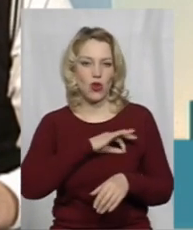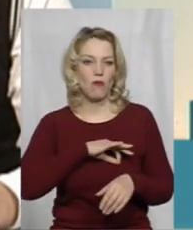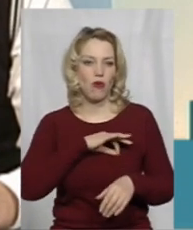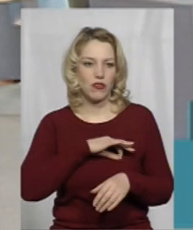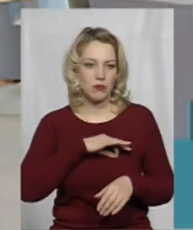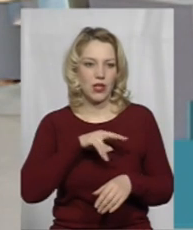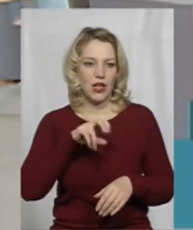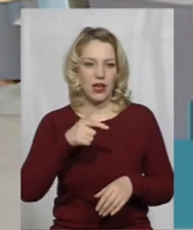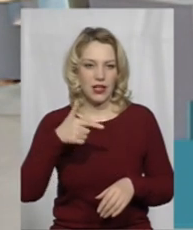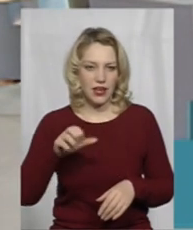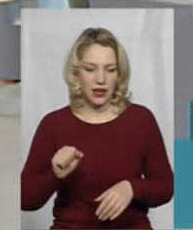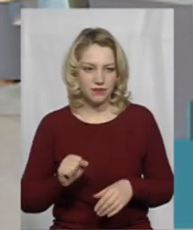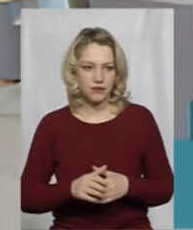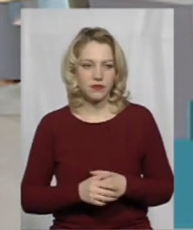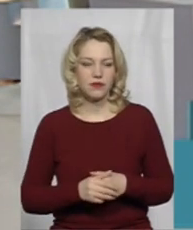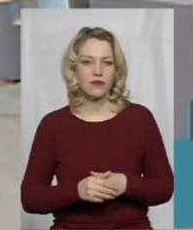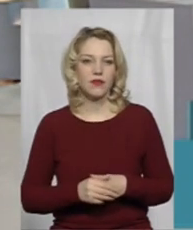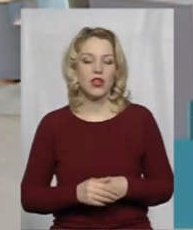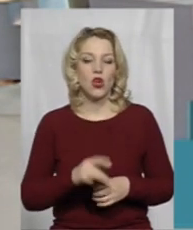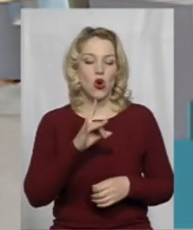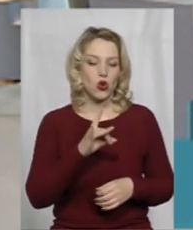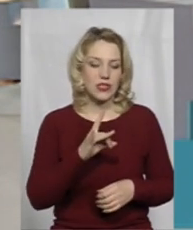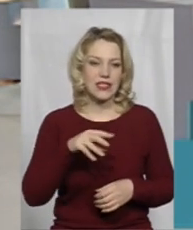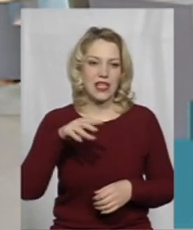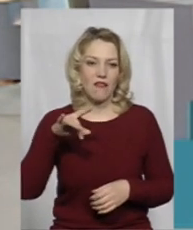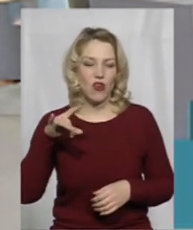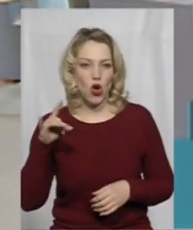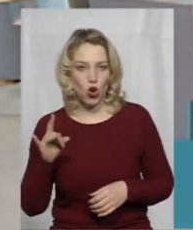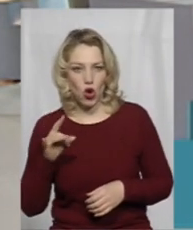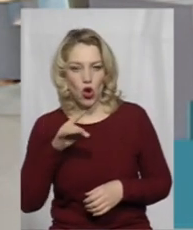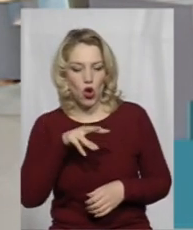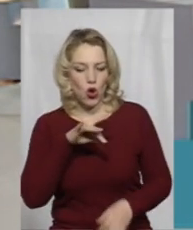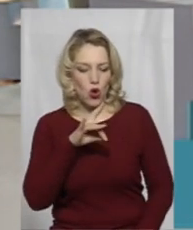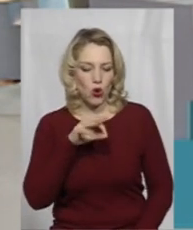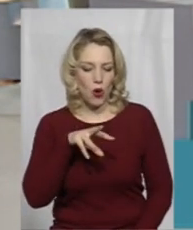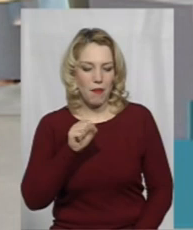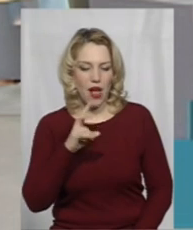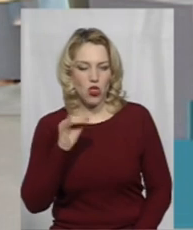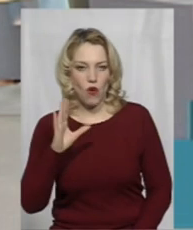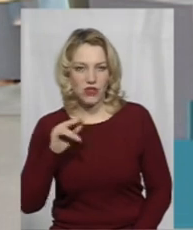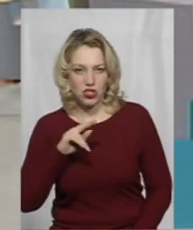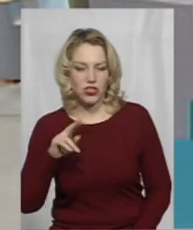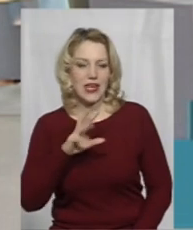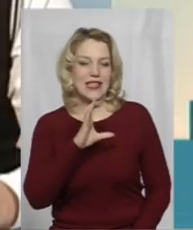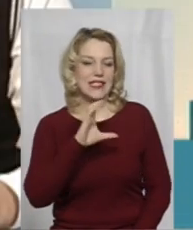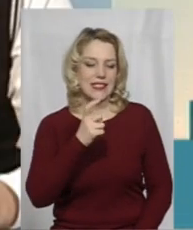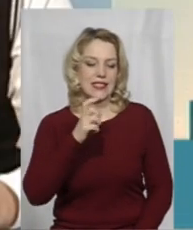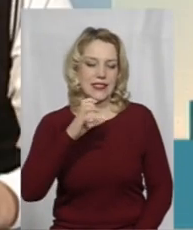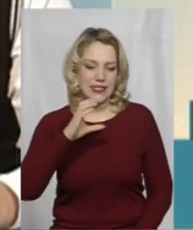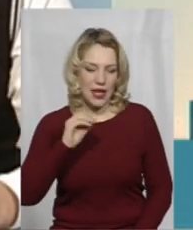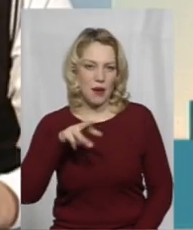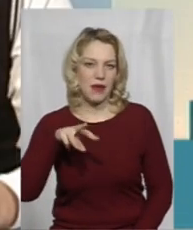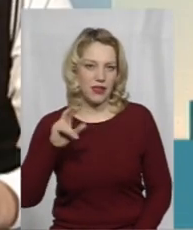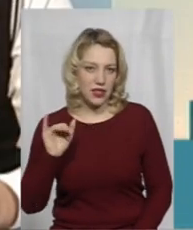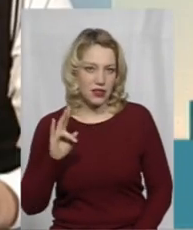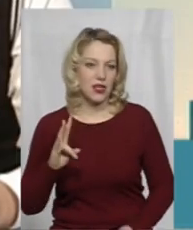так само Ростислав Романович Семкін. Пожалуйста, є можливість,